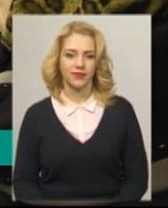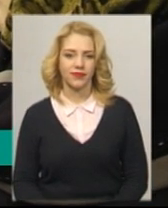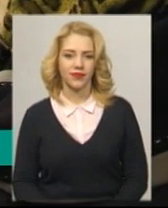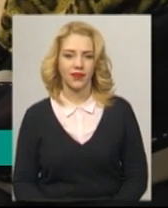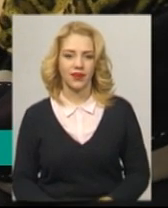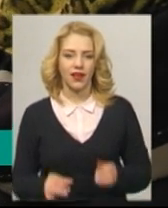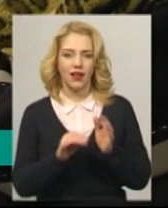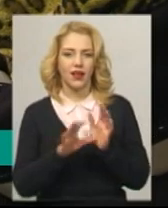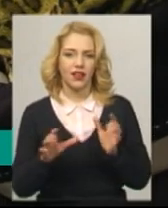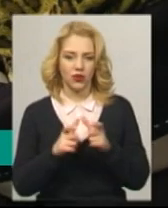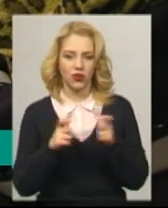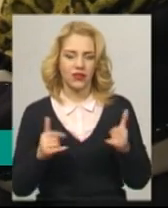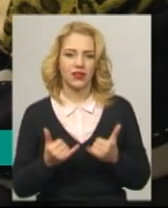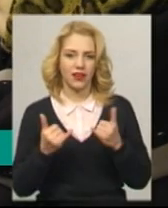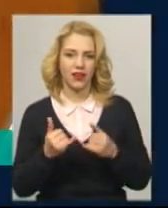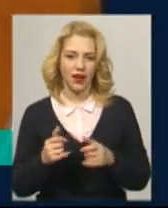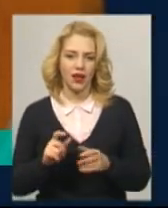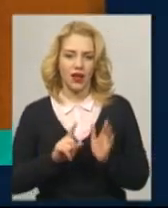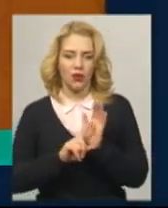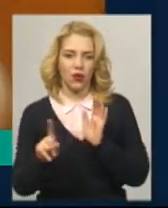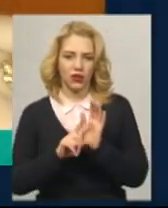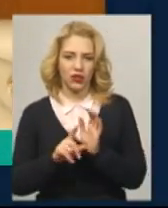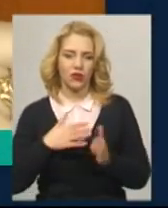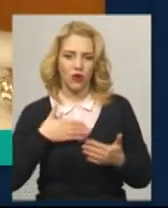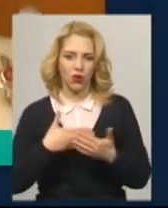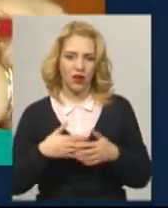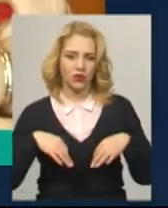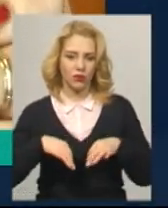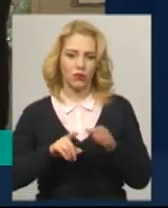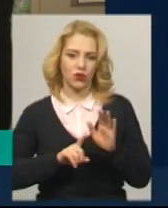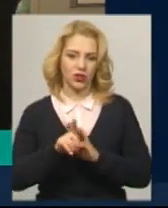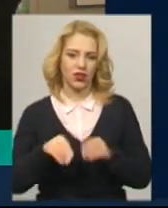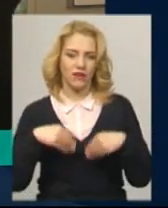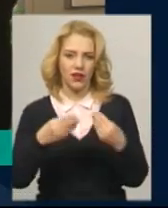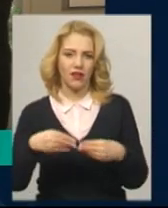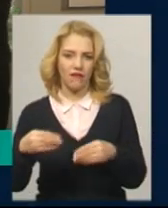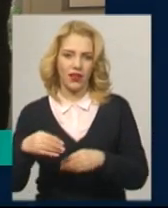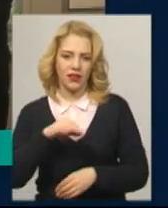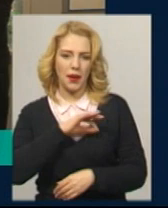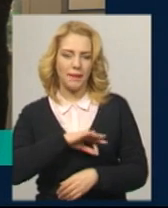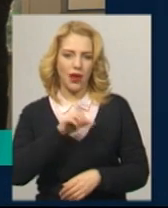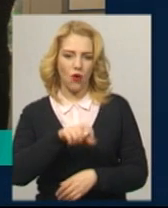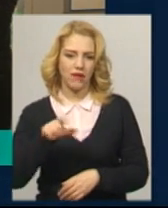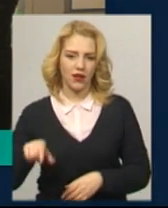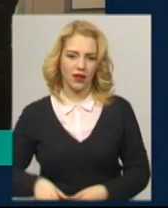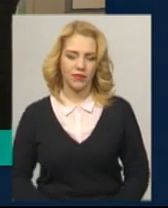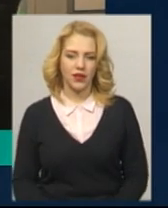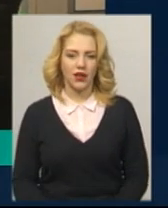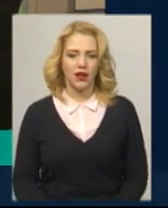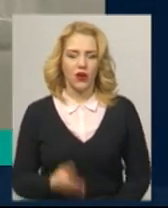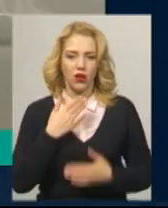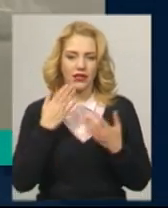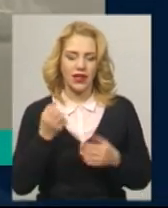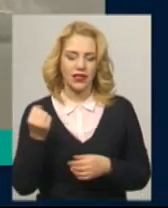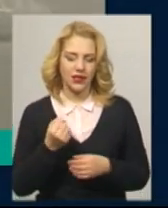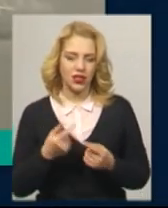Електронні квитки для проїзду у громадському транспорті почали видавати хмельницьким пільговикам. В обласному центрі за останній тиждень продали майже